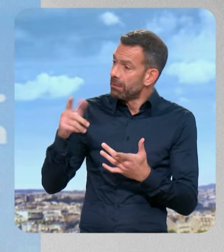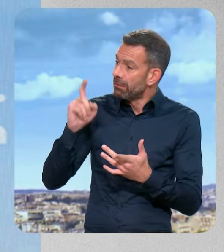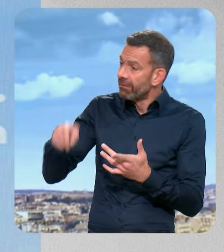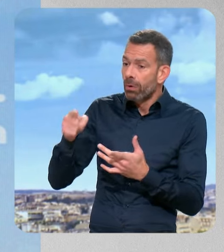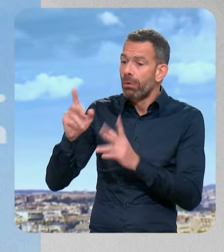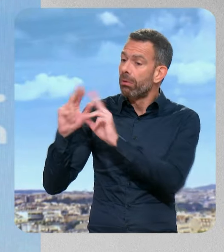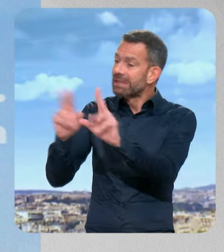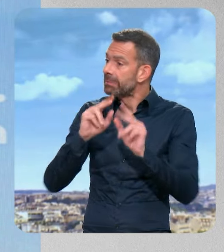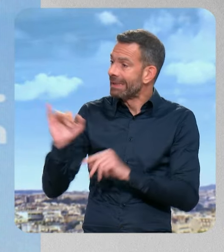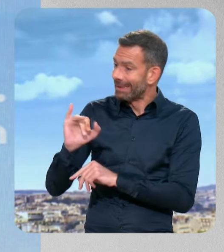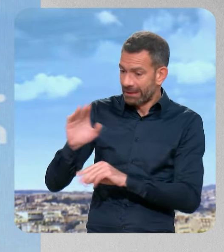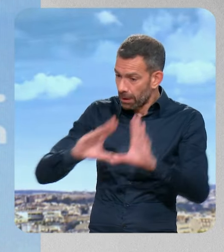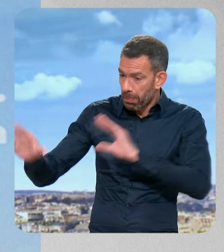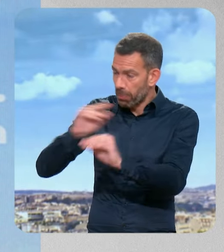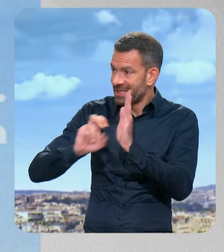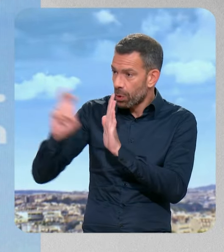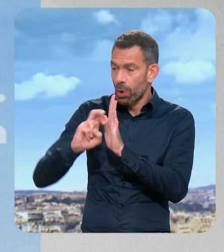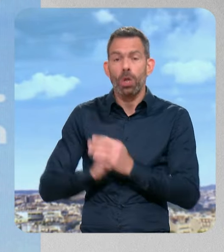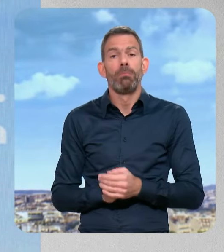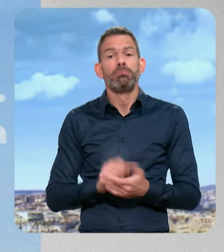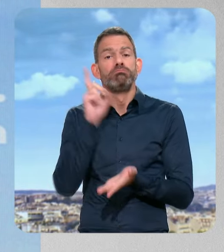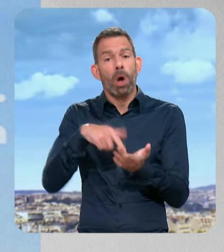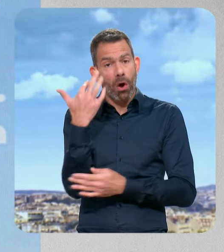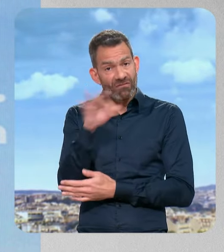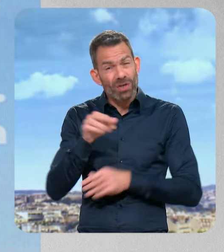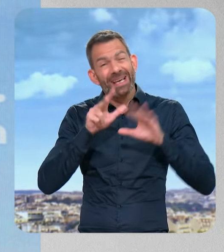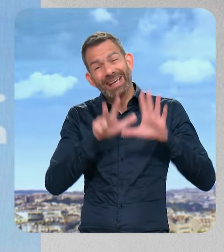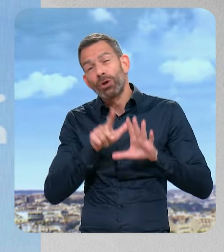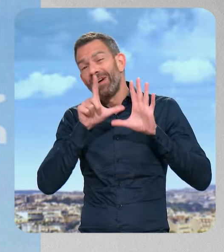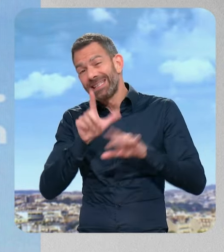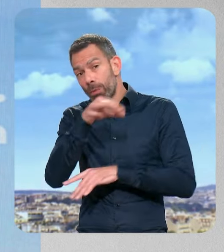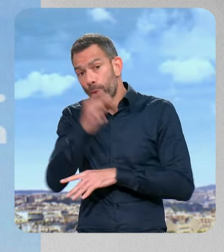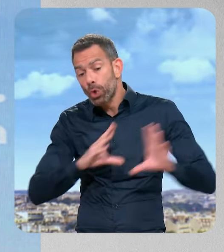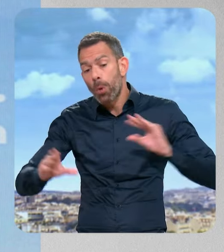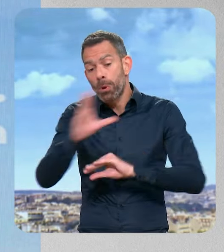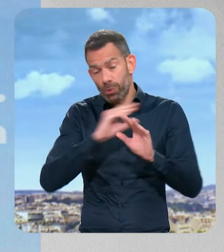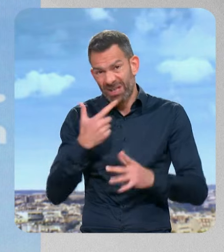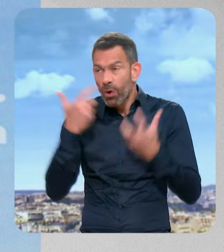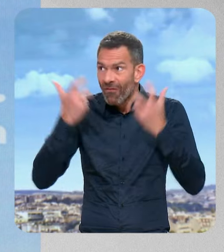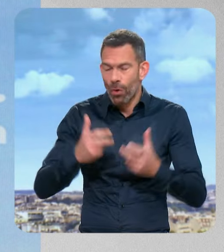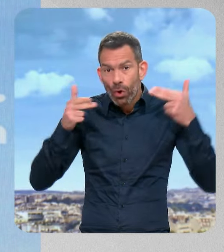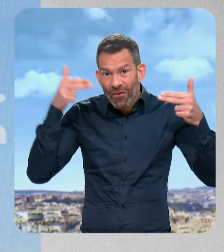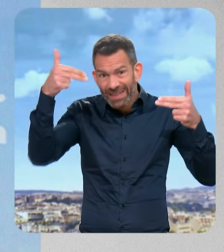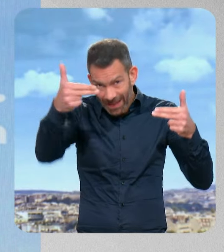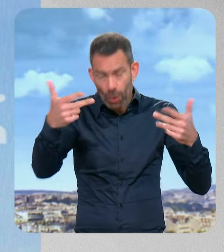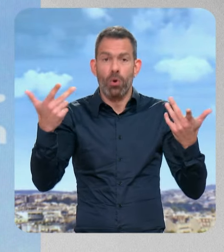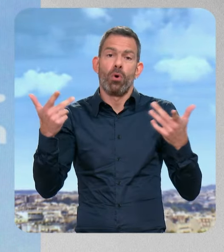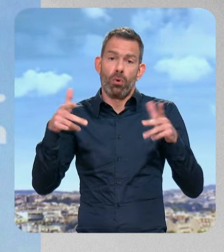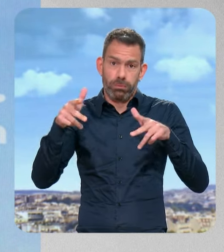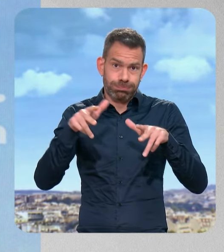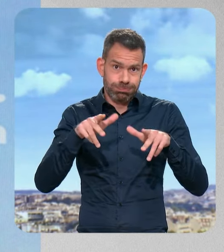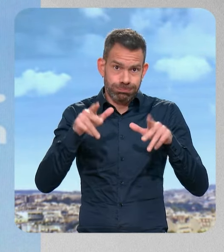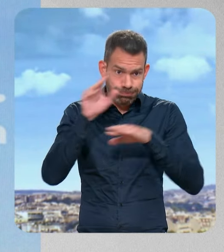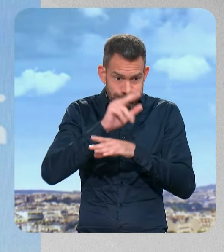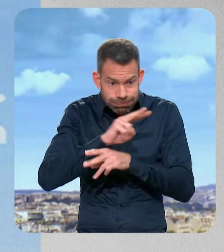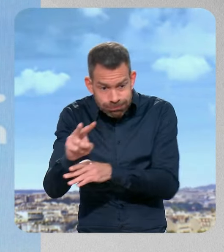Et en France, 87% des Français sont favorables à la vidéoprotection, 65% à la vidéoprotection intelligente. C'est un sondage tout à